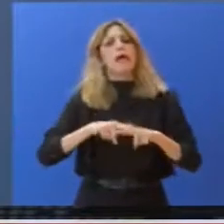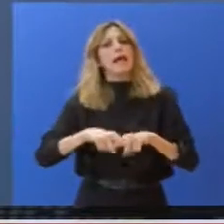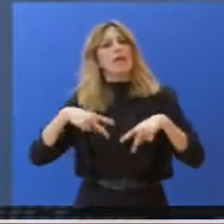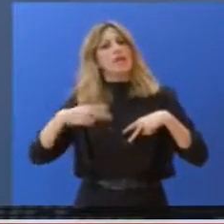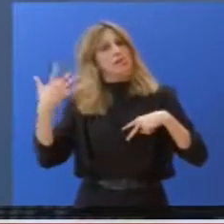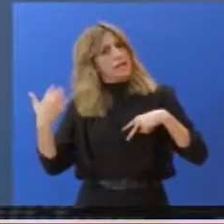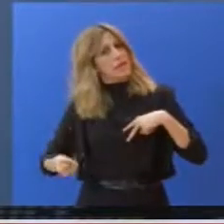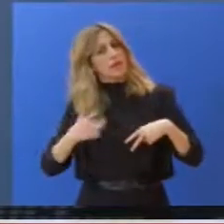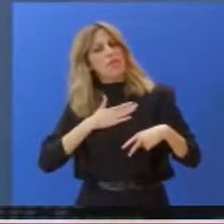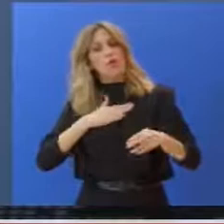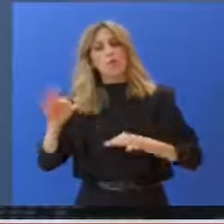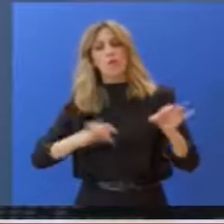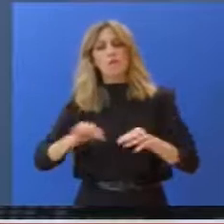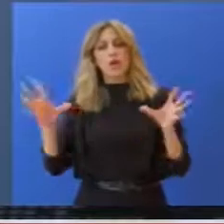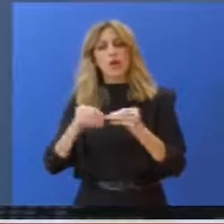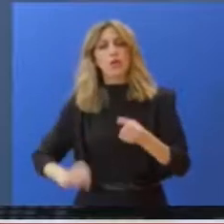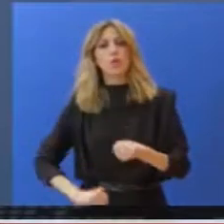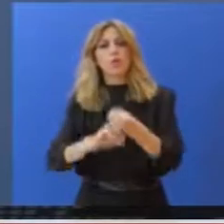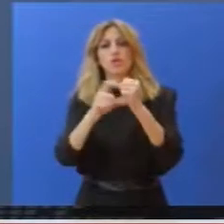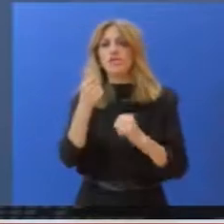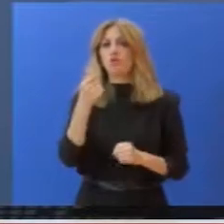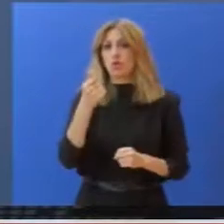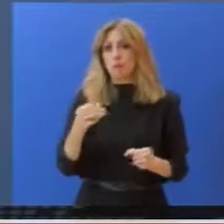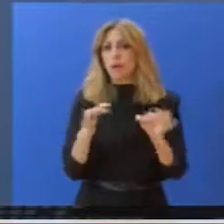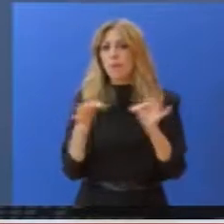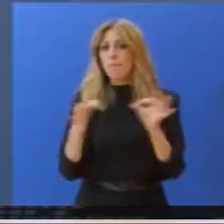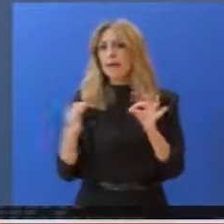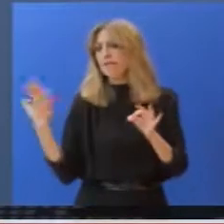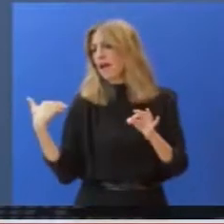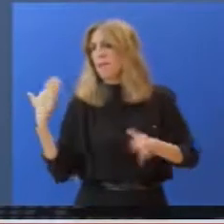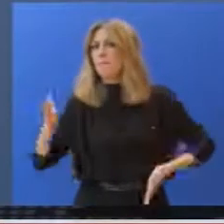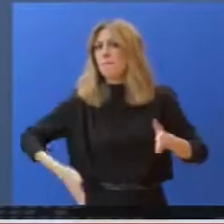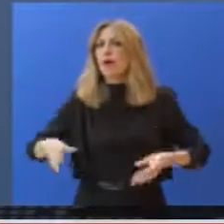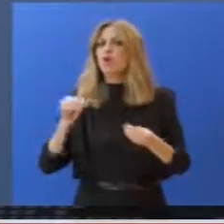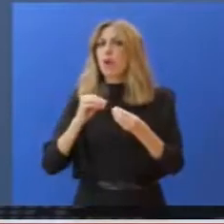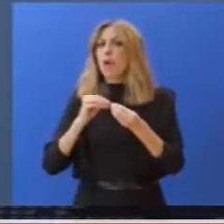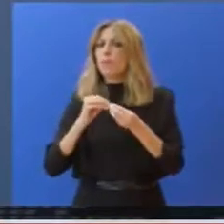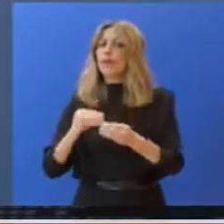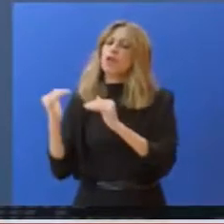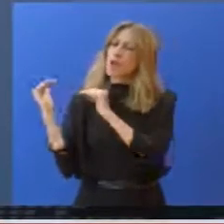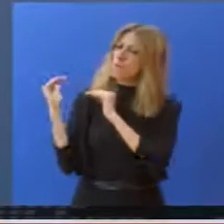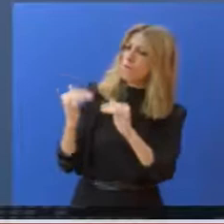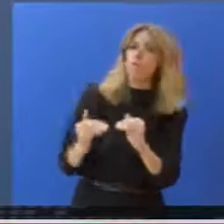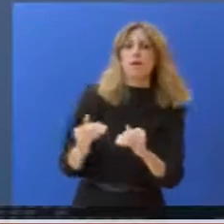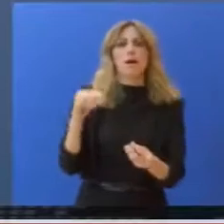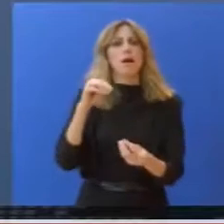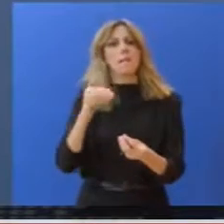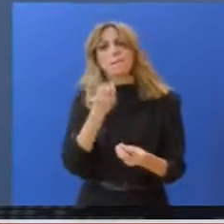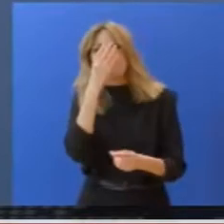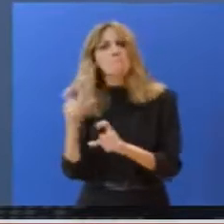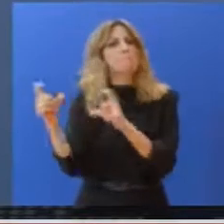Ήδη εφαρμόζονται τα δημοσιονομικά μέτρα που ελήθησαν για τον Μάρτιο και τον Απρίλιο, ενώ προωθείται η επανάληψή τους για τον Μάιο και τον Ιούνιο.